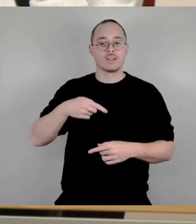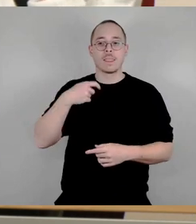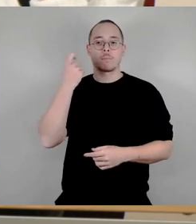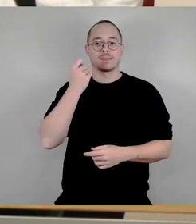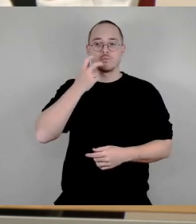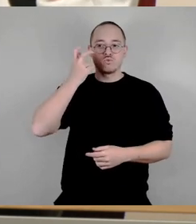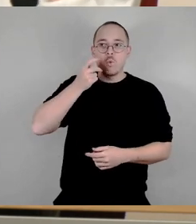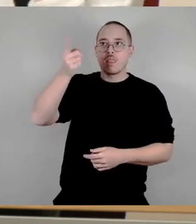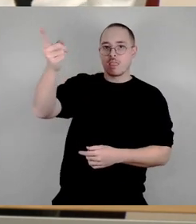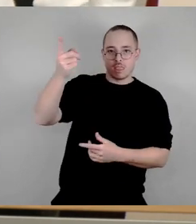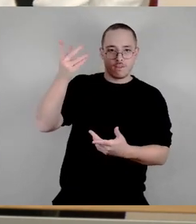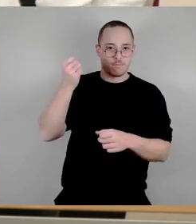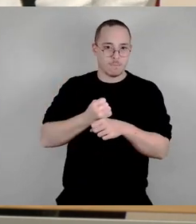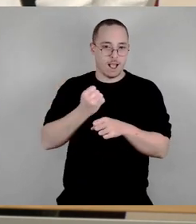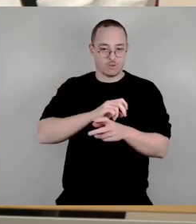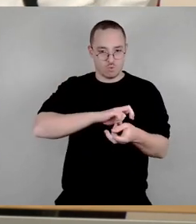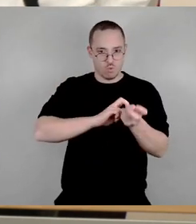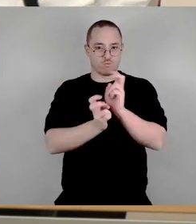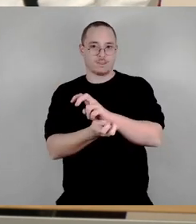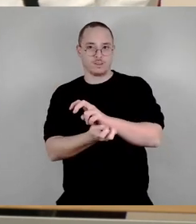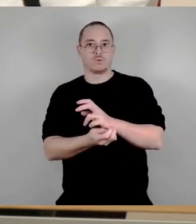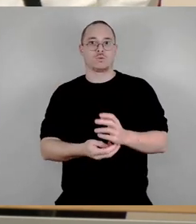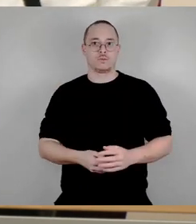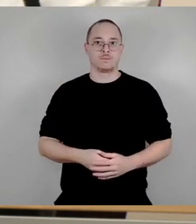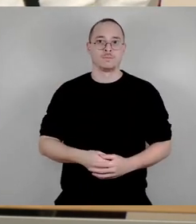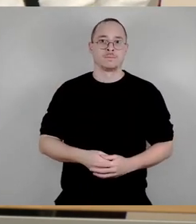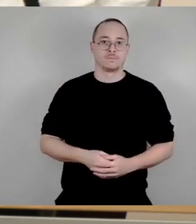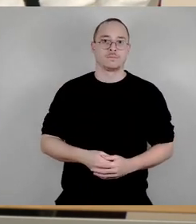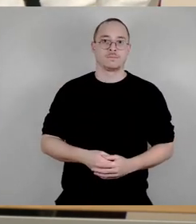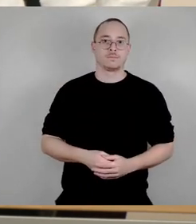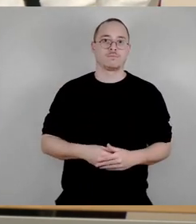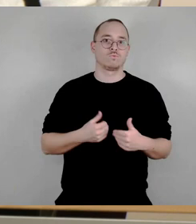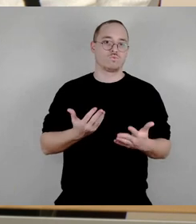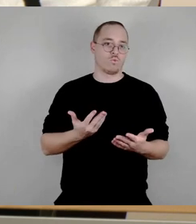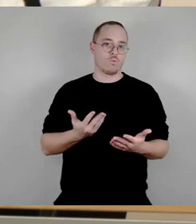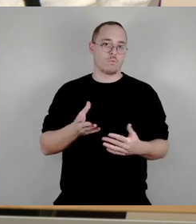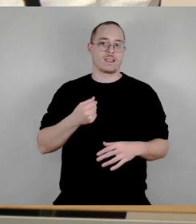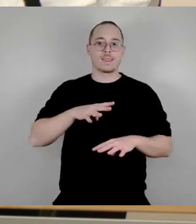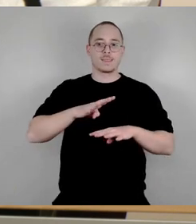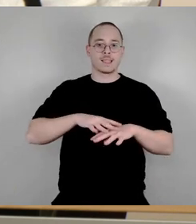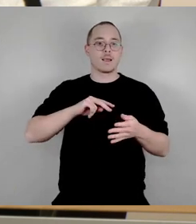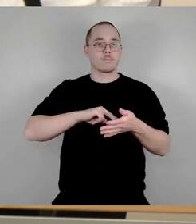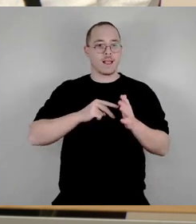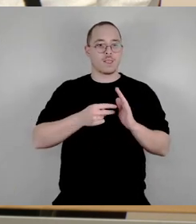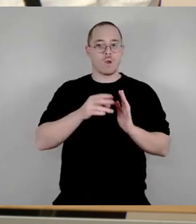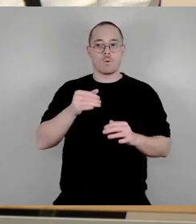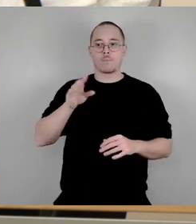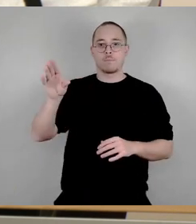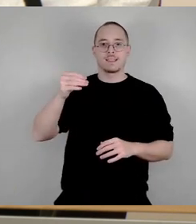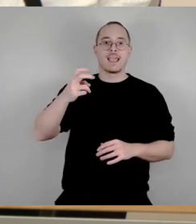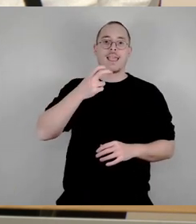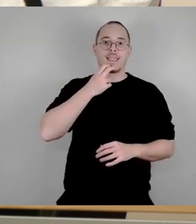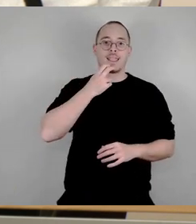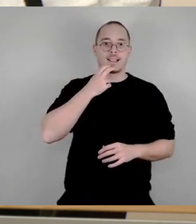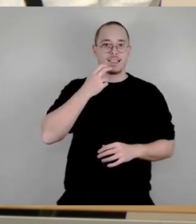Wärmeplanung in Konkretisierung der Netzplanung gerne auch mit unserem Energieversorger zusammen angehen, ob dann die